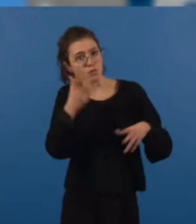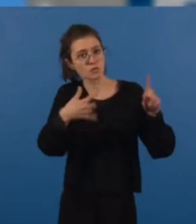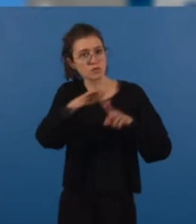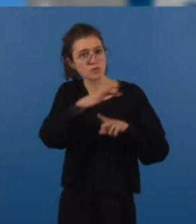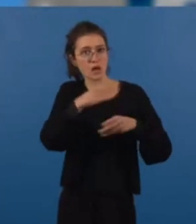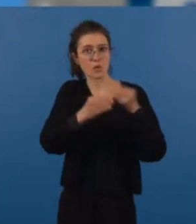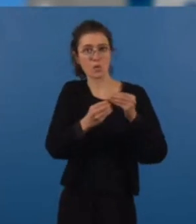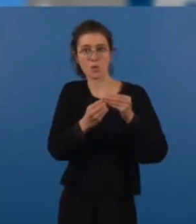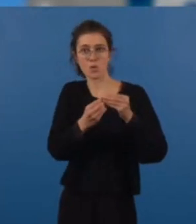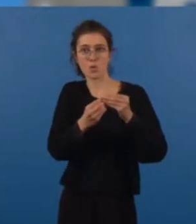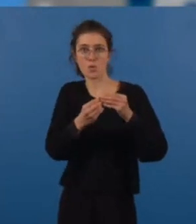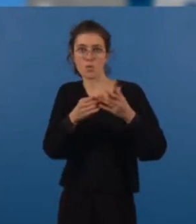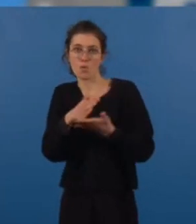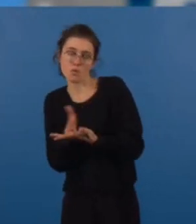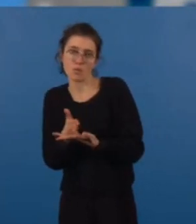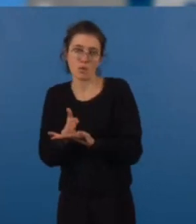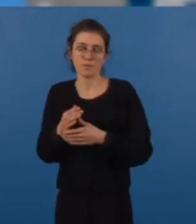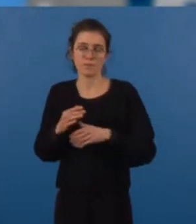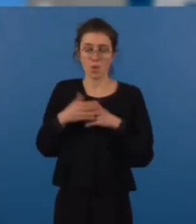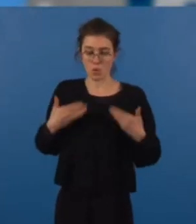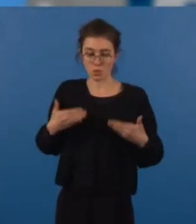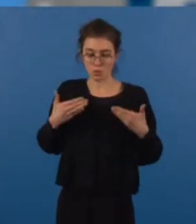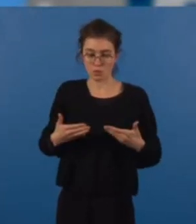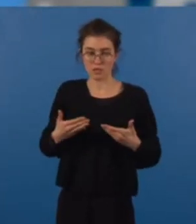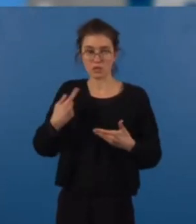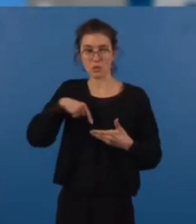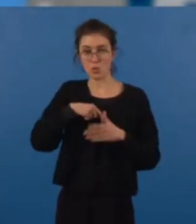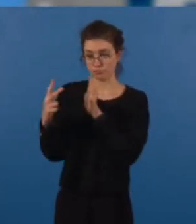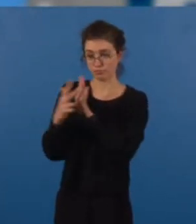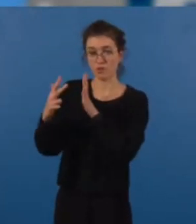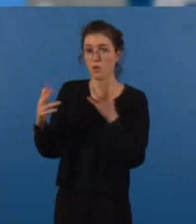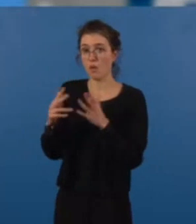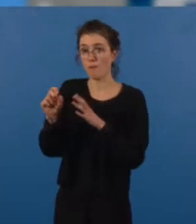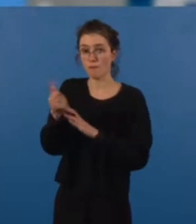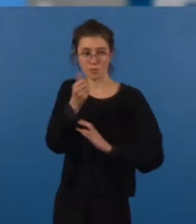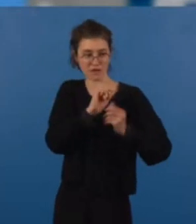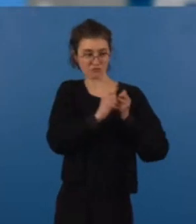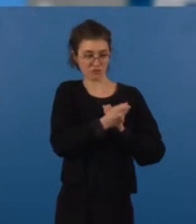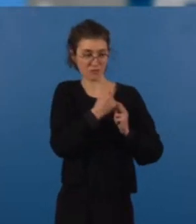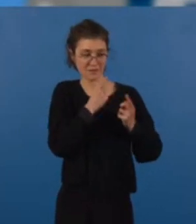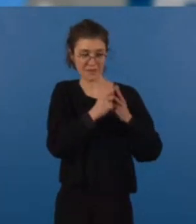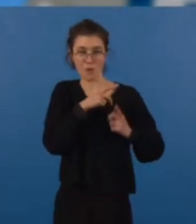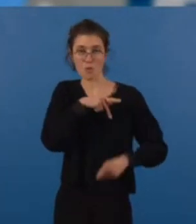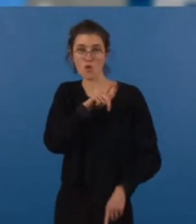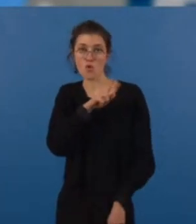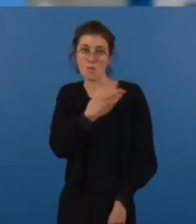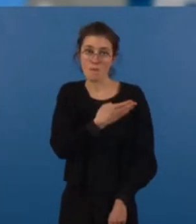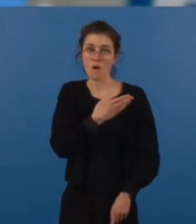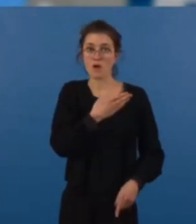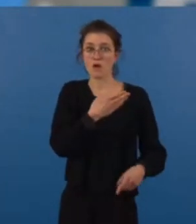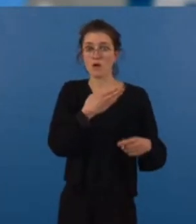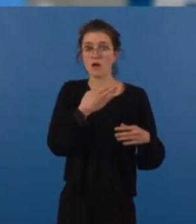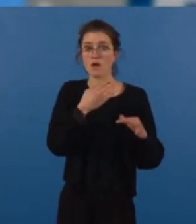Aujourd'hui, nous approuvons la première modification du PLUME pour ouvrir à l'urbanisme de deux zones, deux AU.